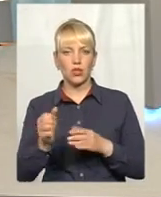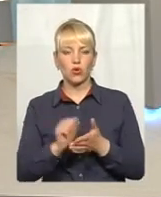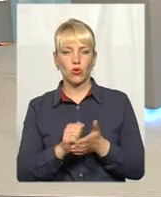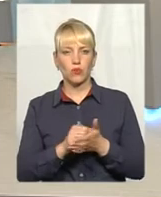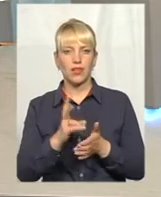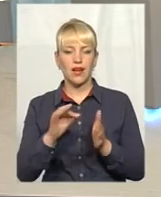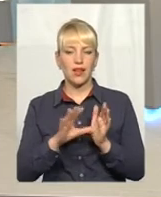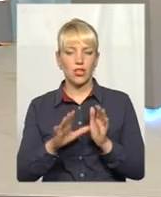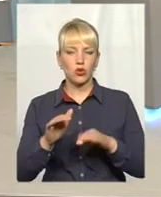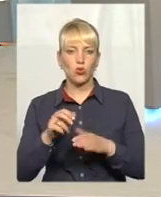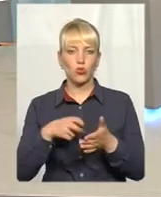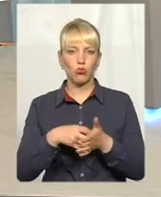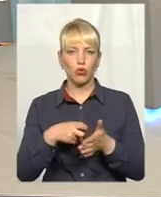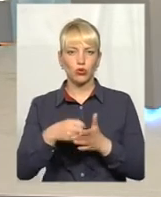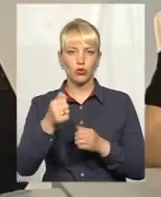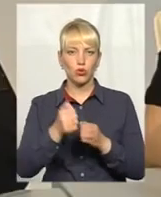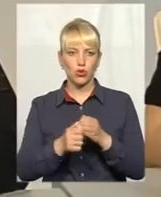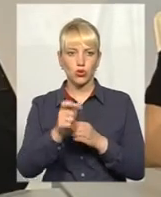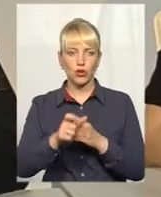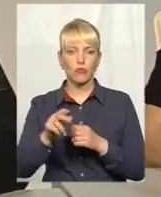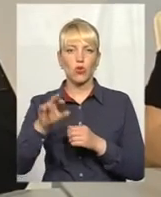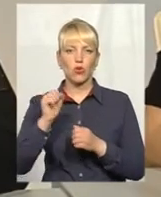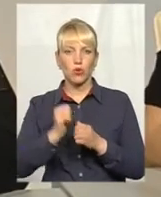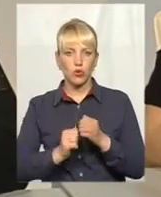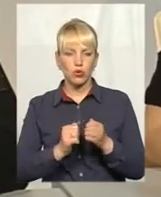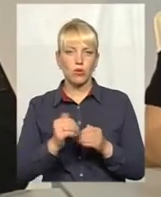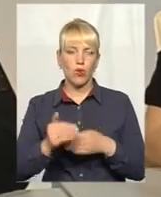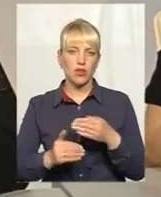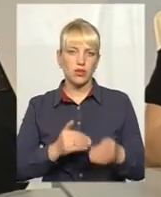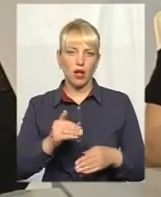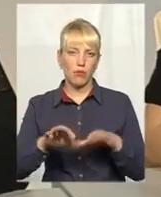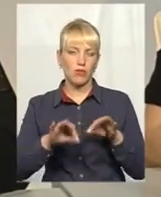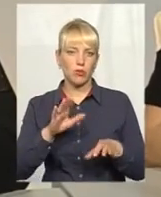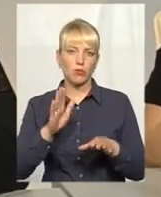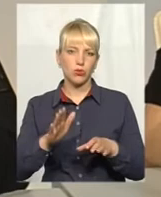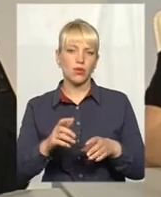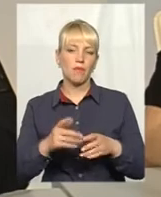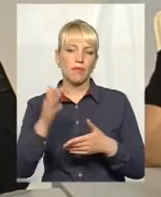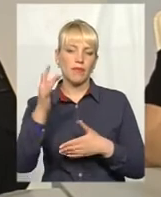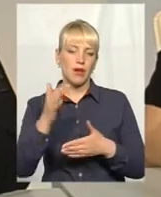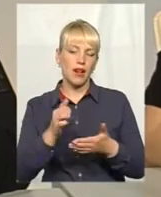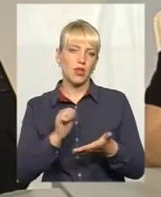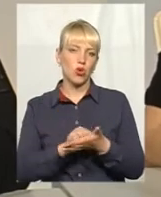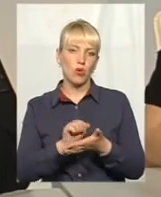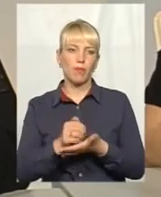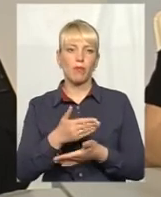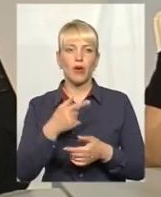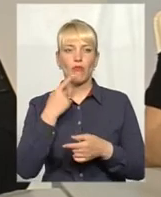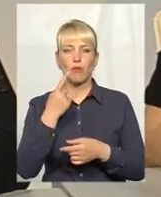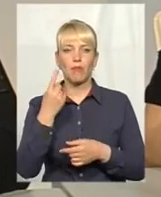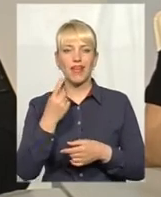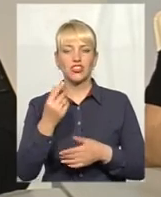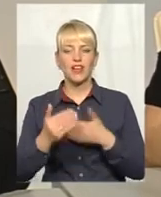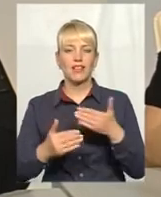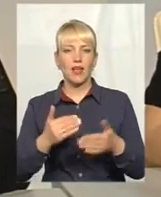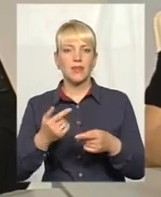електронну пошту кожному кандидату по кожному етапу відбору приходити перелік документів. Тобто ми говоримо про перший етап – це